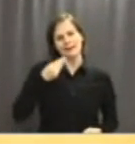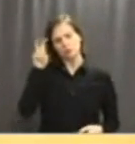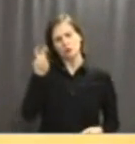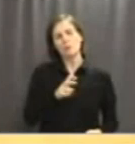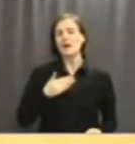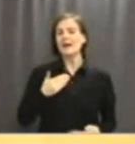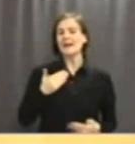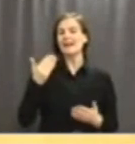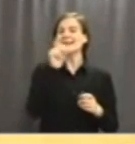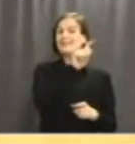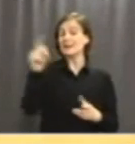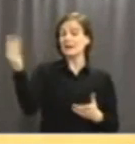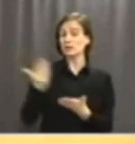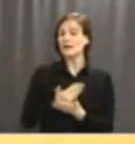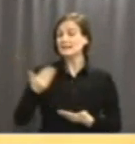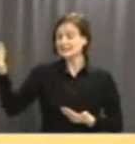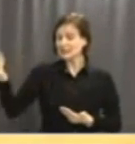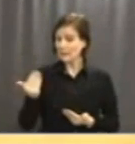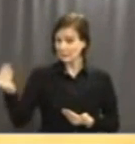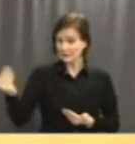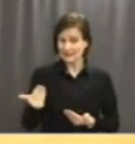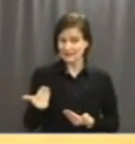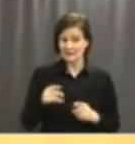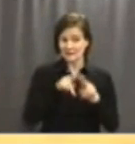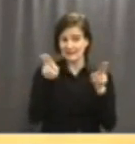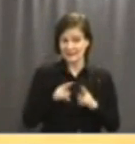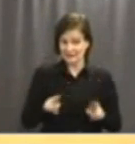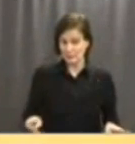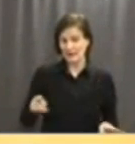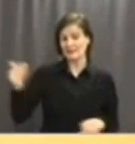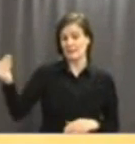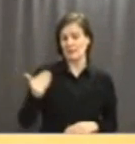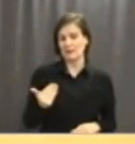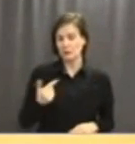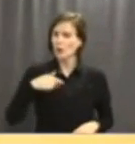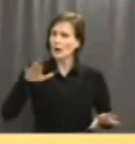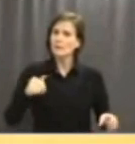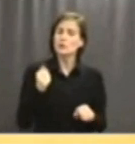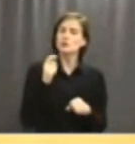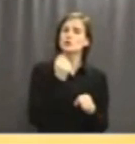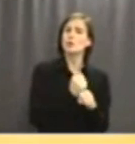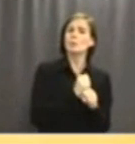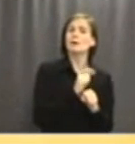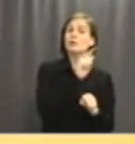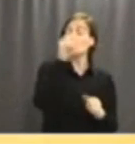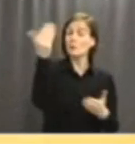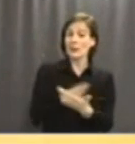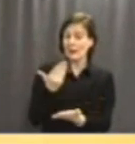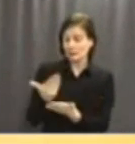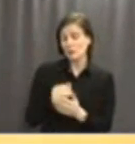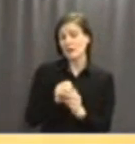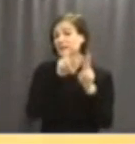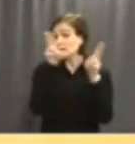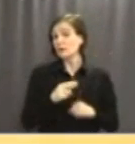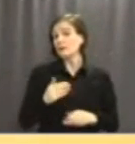Jag har under några perioder haft förmånen att arbeta och studera utomlands. Och det har präglat min öppna inställning till internationellt